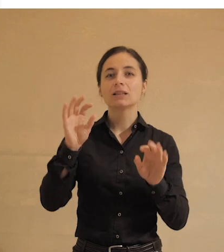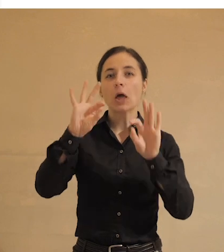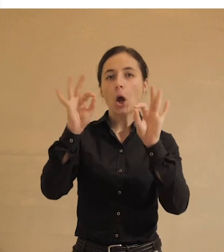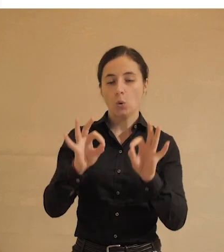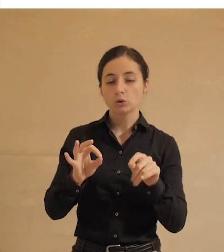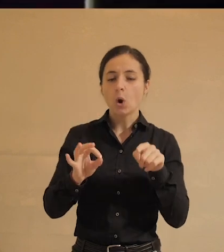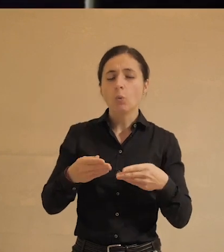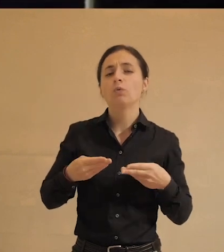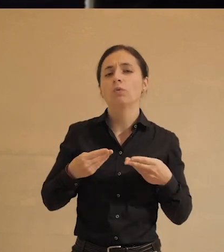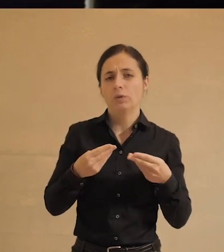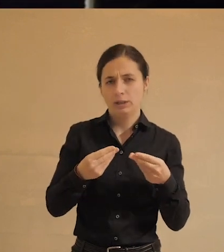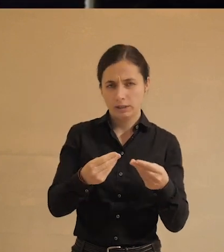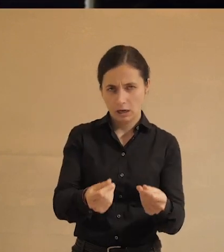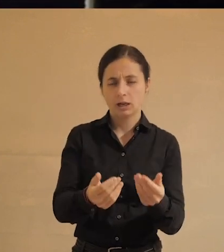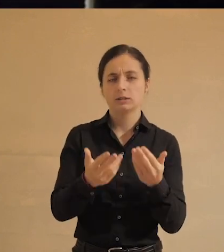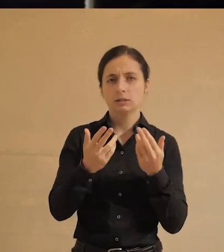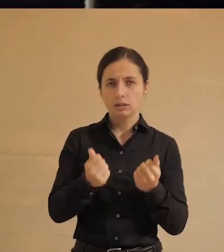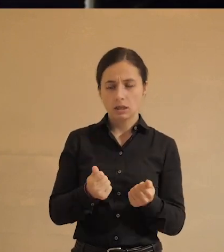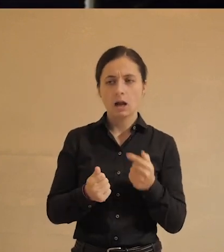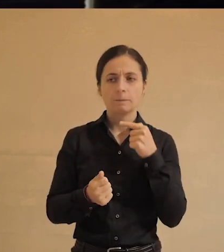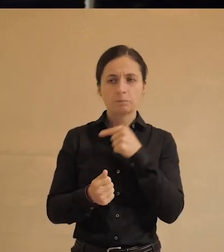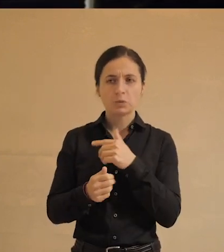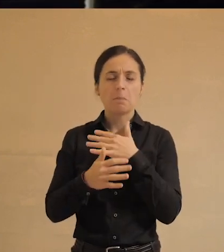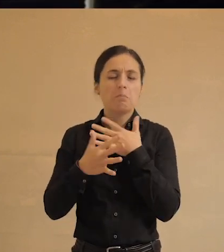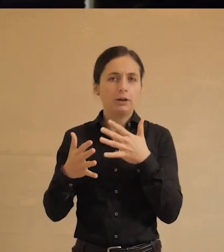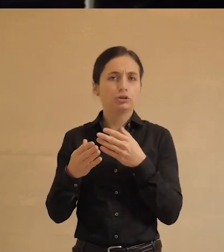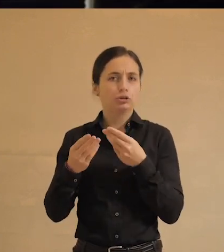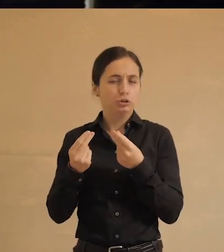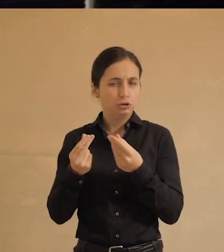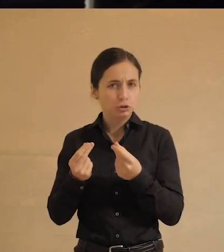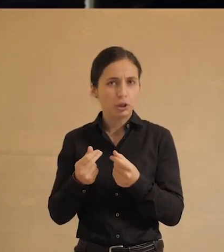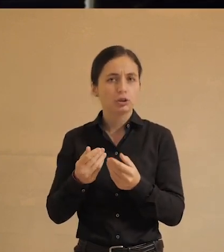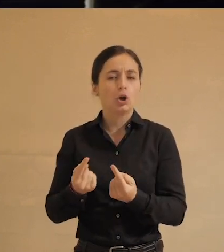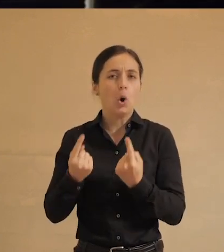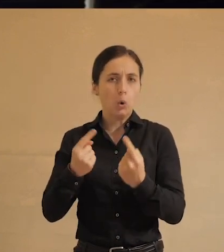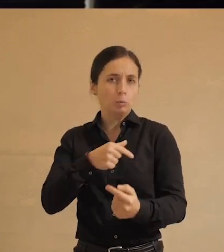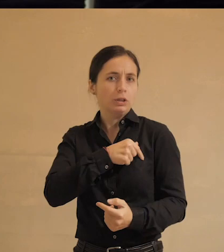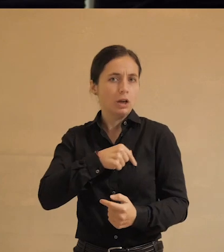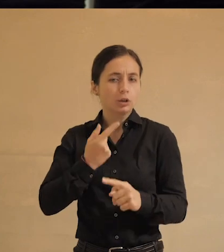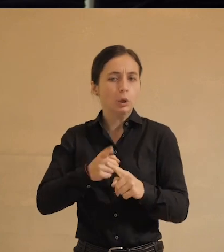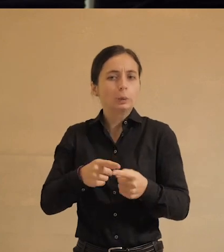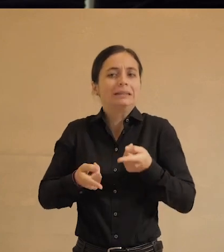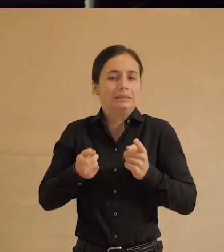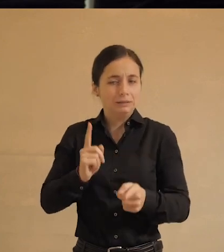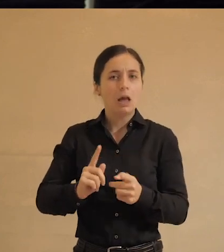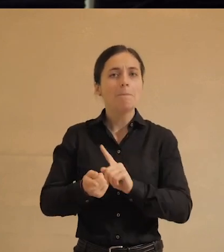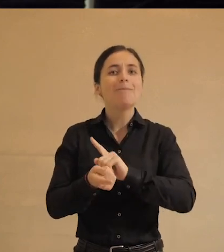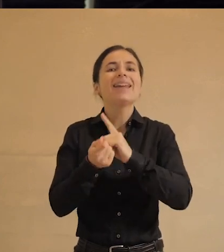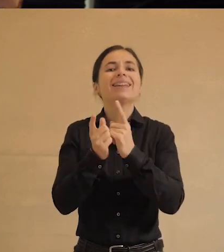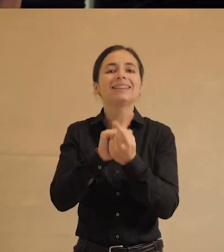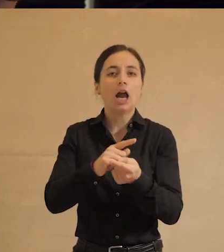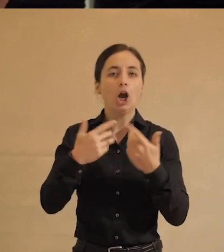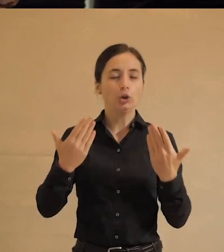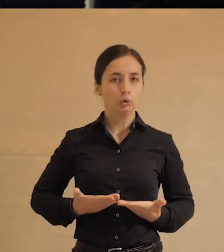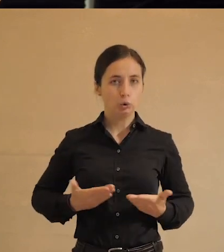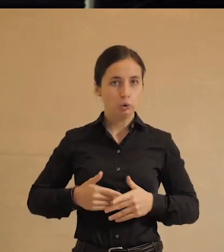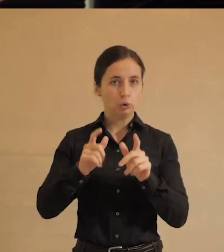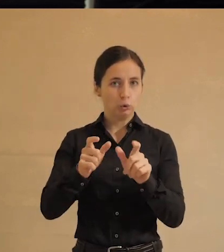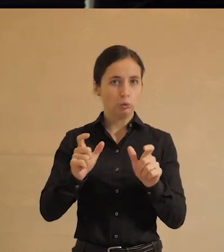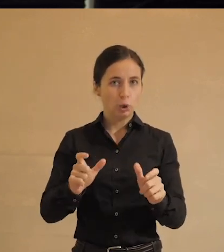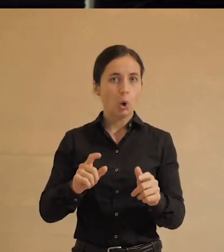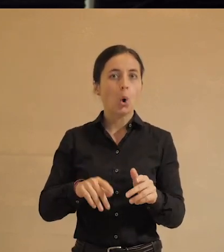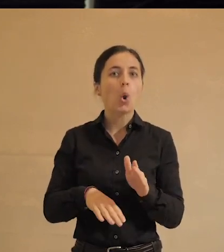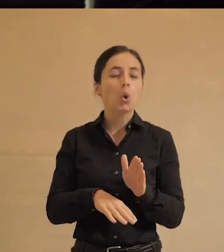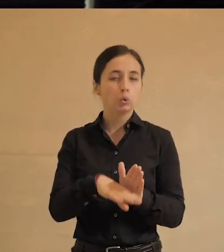влиятельен, то есть за ним стоят большие деньги и крупные компании, которые действительно меняют жизнь людей к лучшему, в